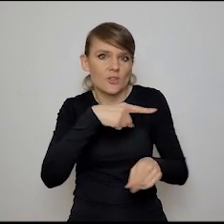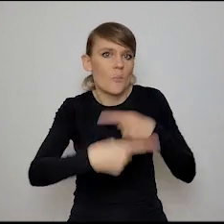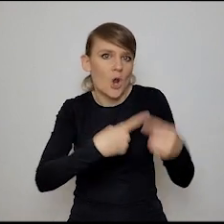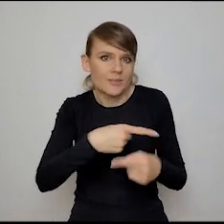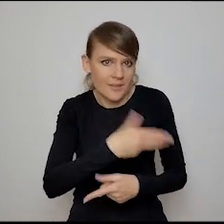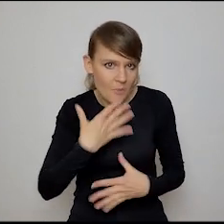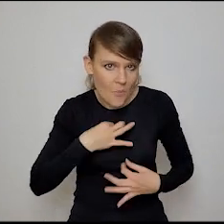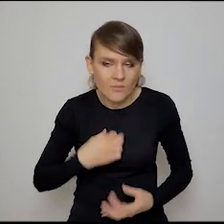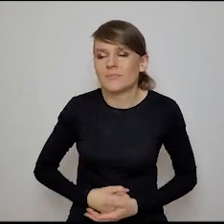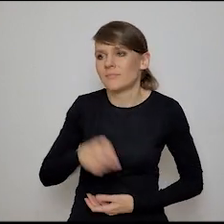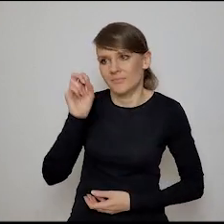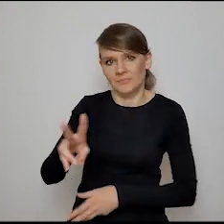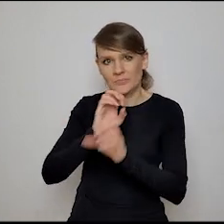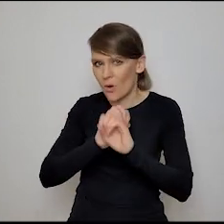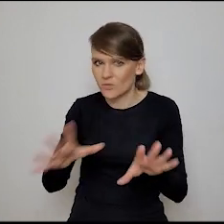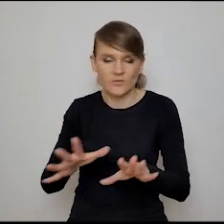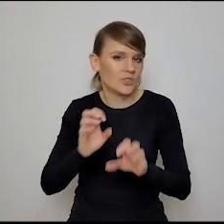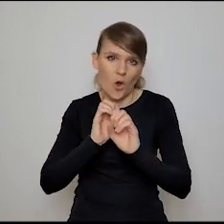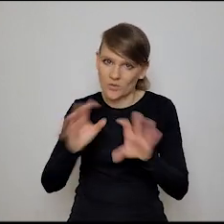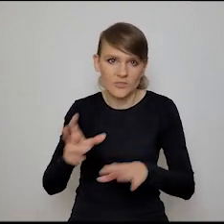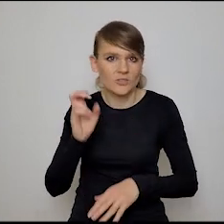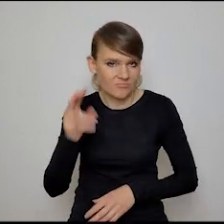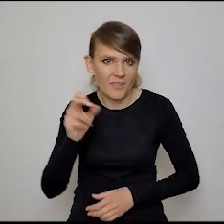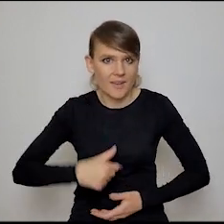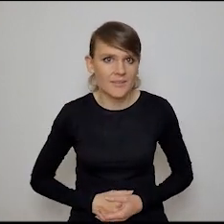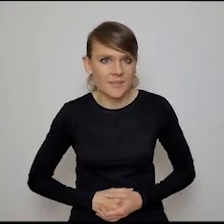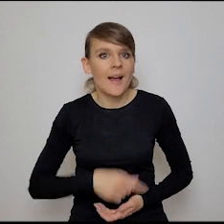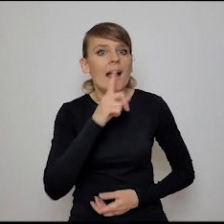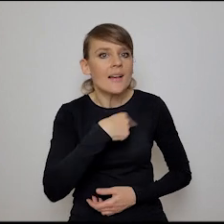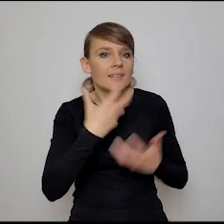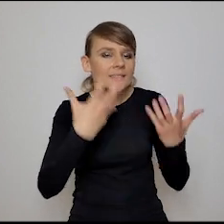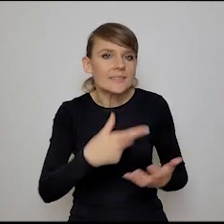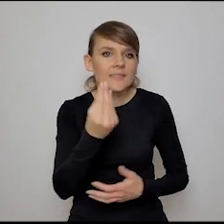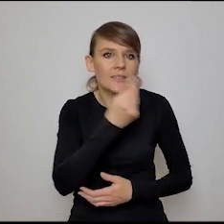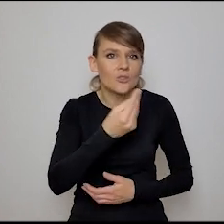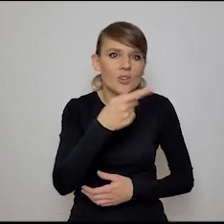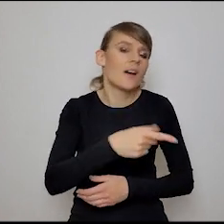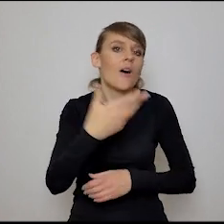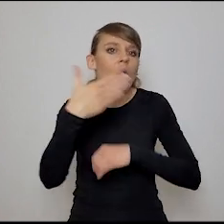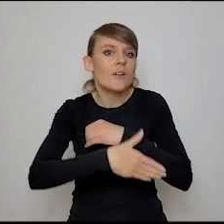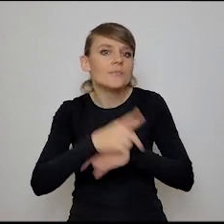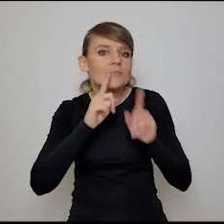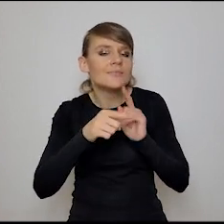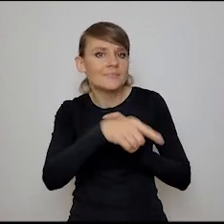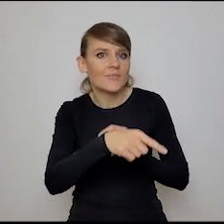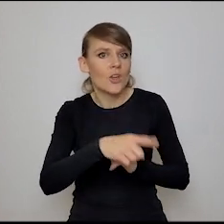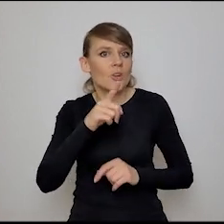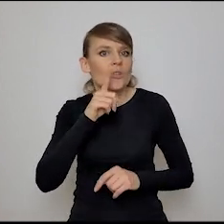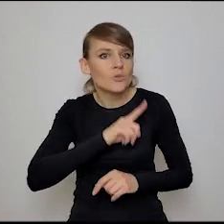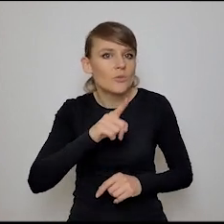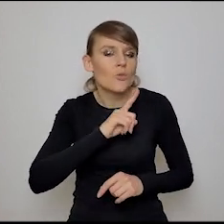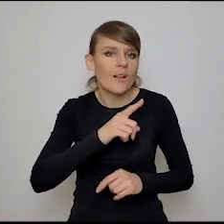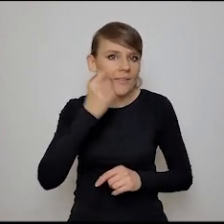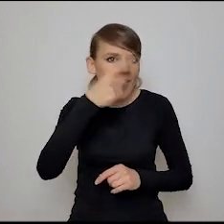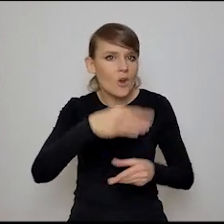obojętny, nie? Oczywiście, oczywiście, że tak, oczywiście, że tak. Ale chciałem tutaj to zamarkować, bo ostatecznie rozmawiam o ograniczenia sztucznej czy też rozwoju